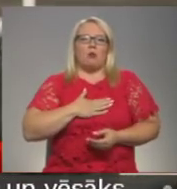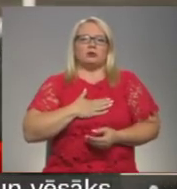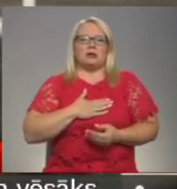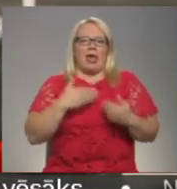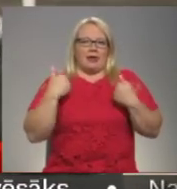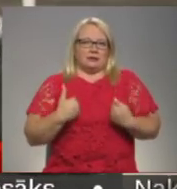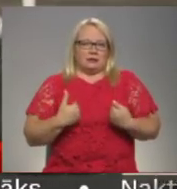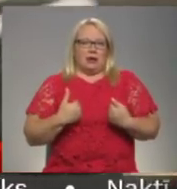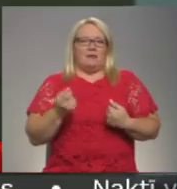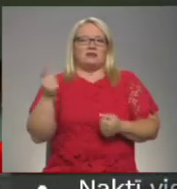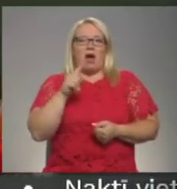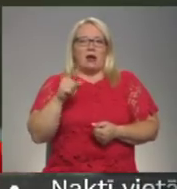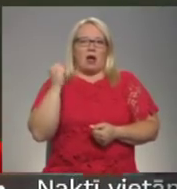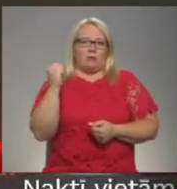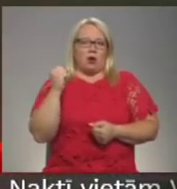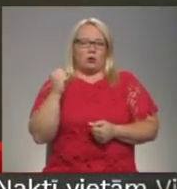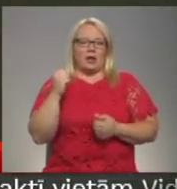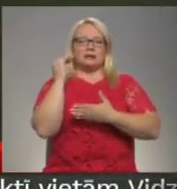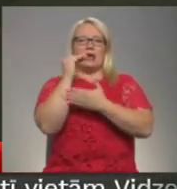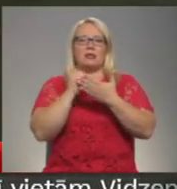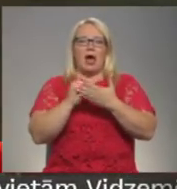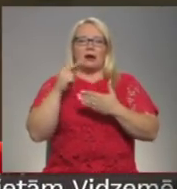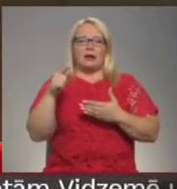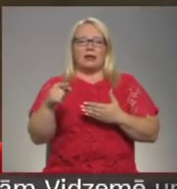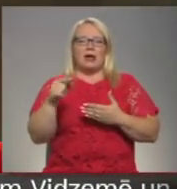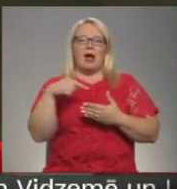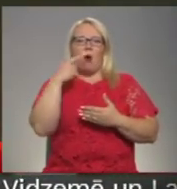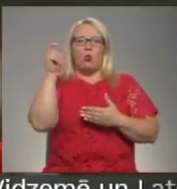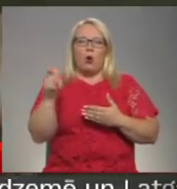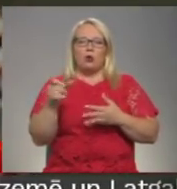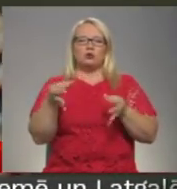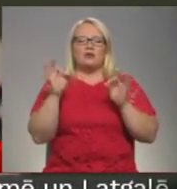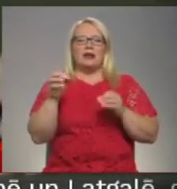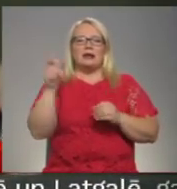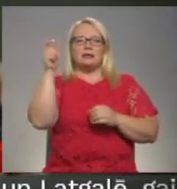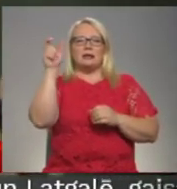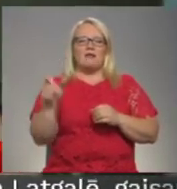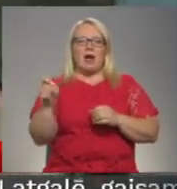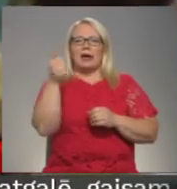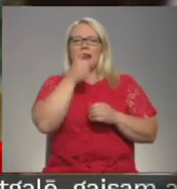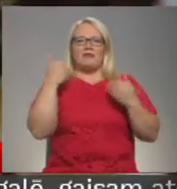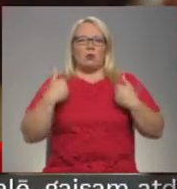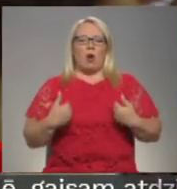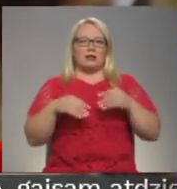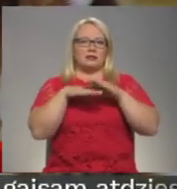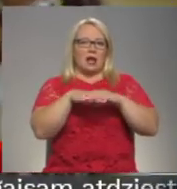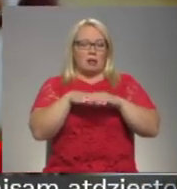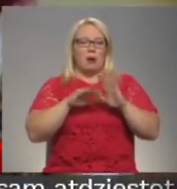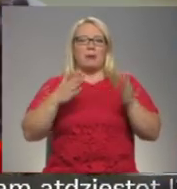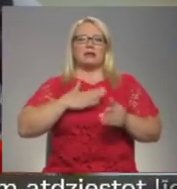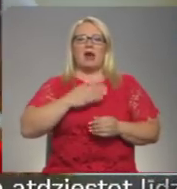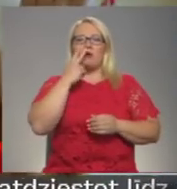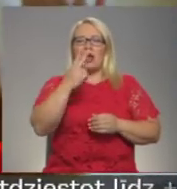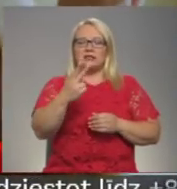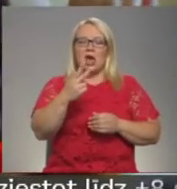ir visvairāk apdraudēts. Scenārijā Osvalda Zebras uzsvēris cilvēki individualitātes saglabāšanu. Taču savaredzējuma